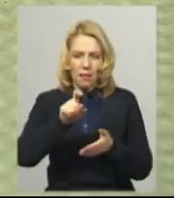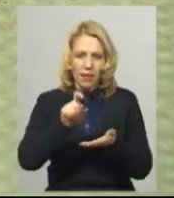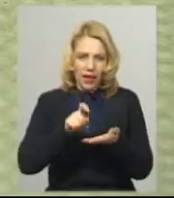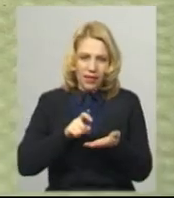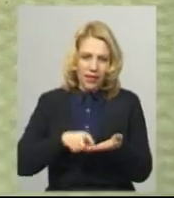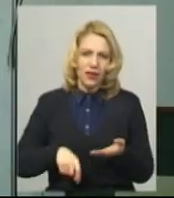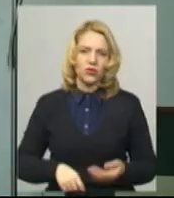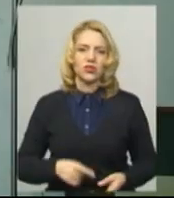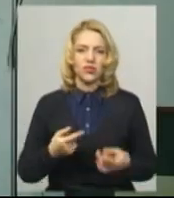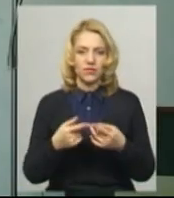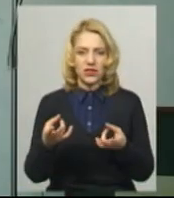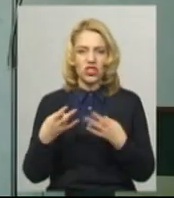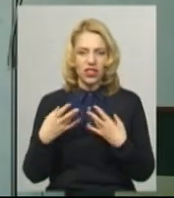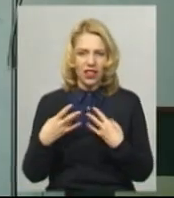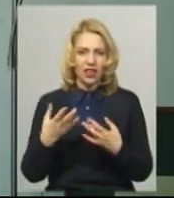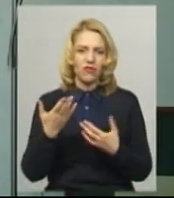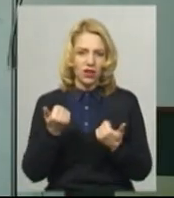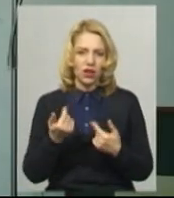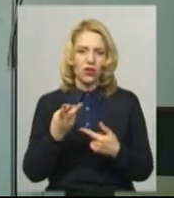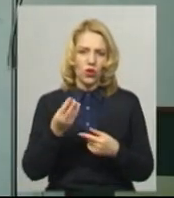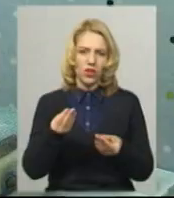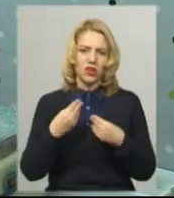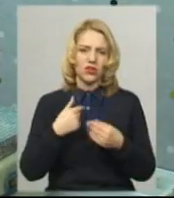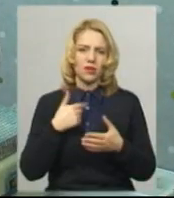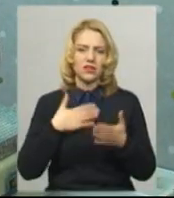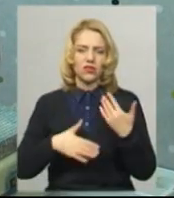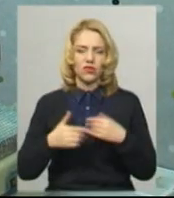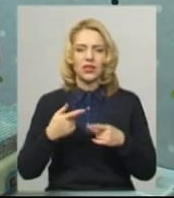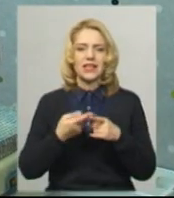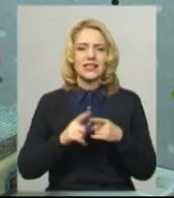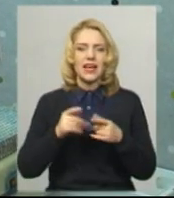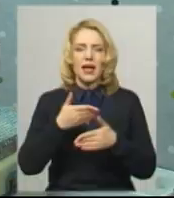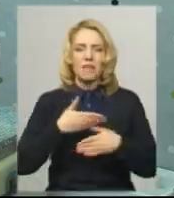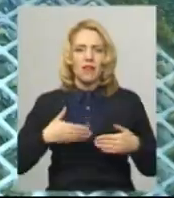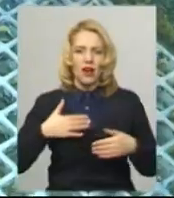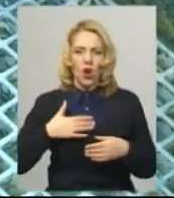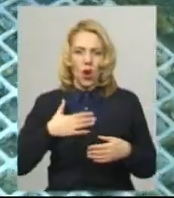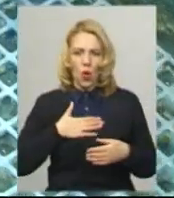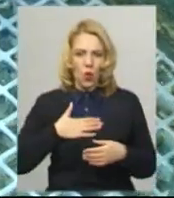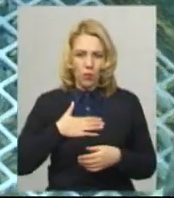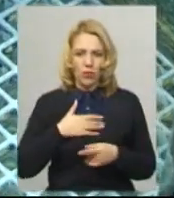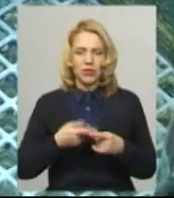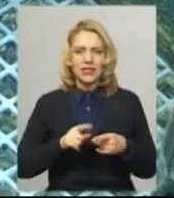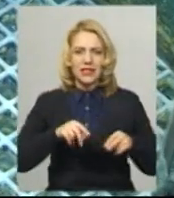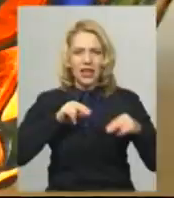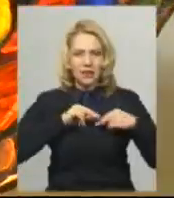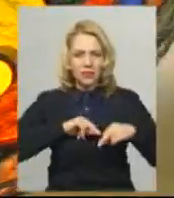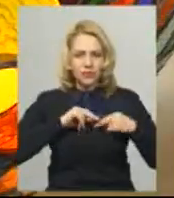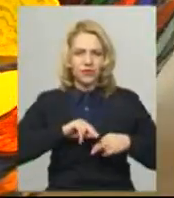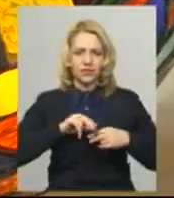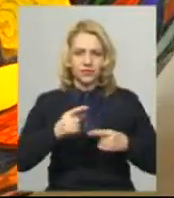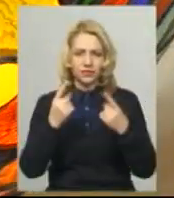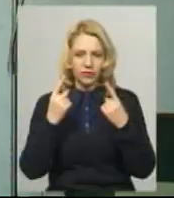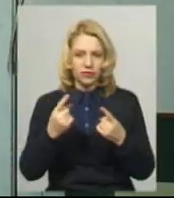так, але це приносить нам задоволення, ми це любимо. Про це струдаємний, кажуть художниці Інни, змінний з 19-го століття,